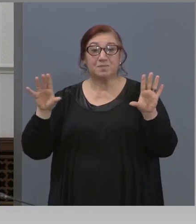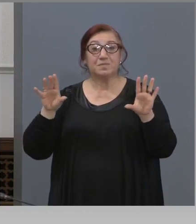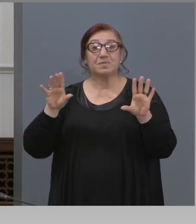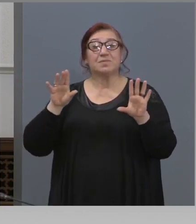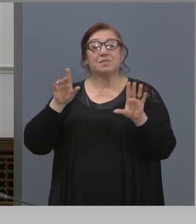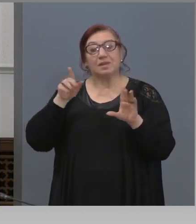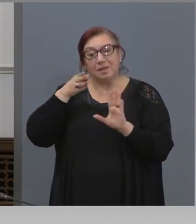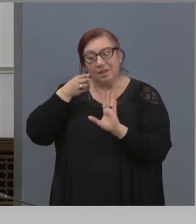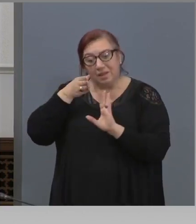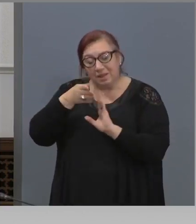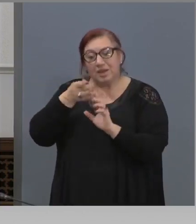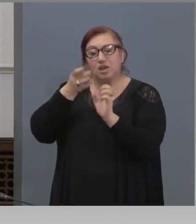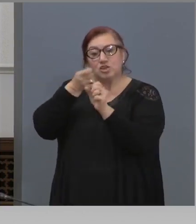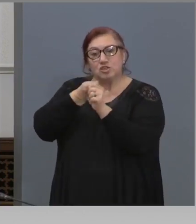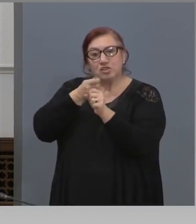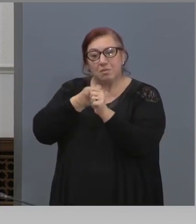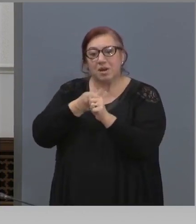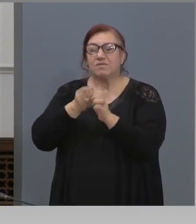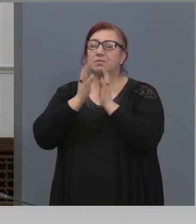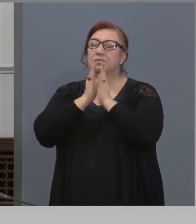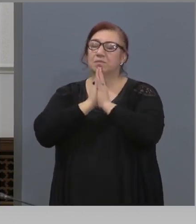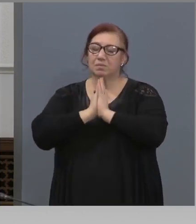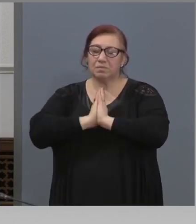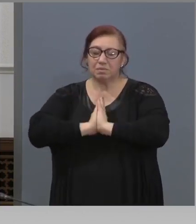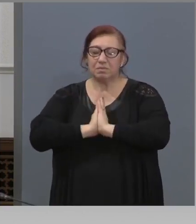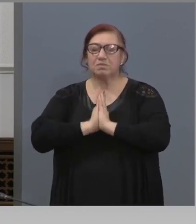тях ще си извършват литургиите,